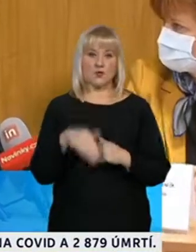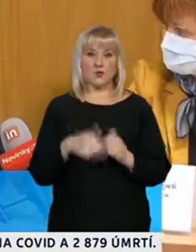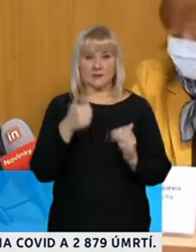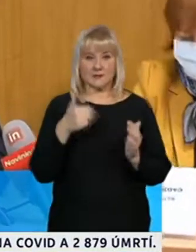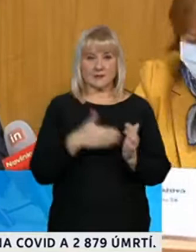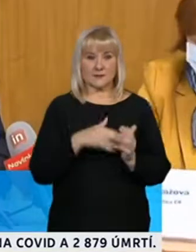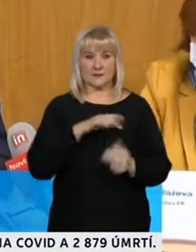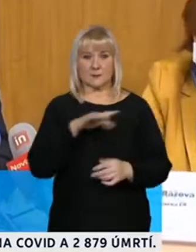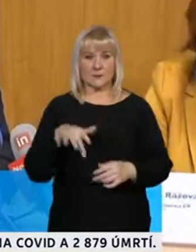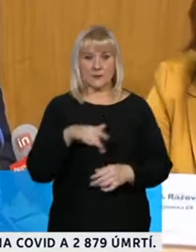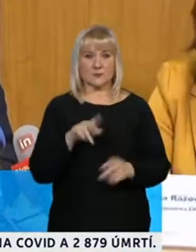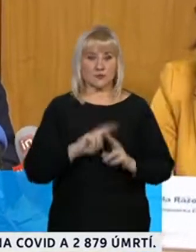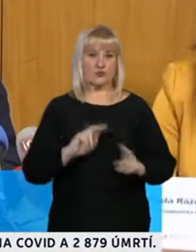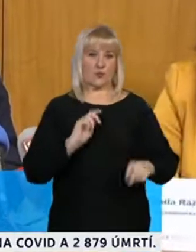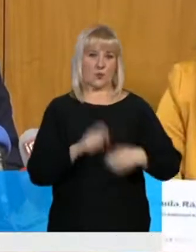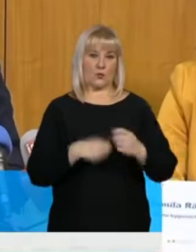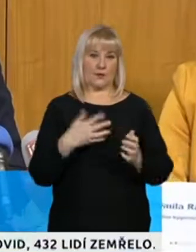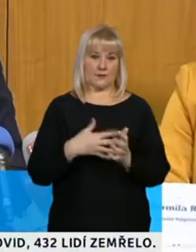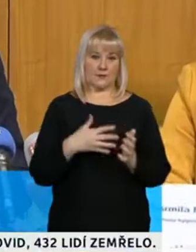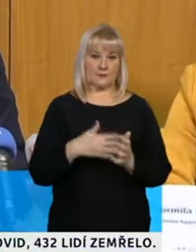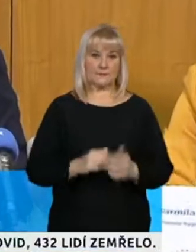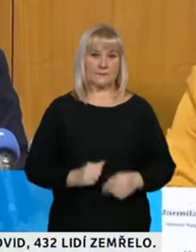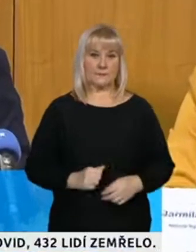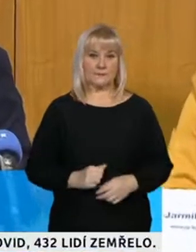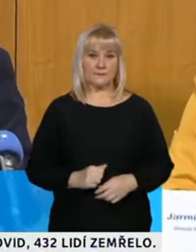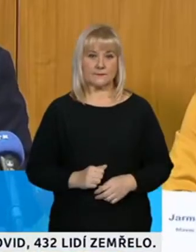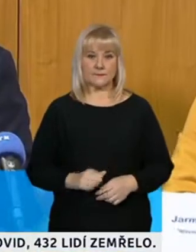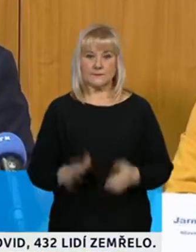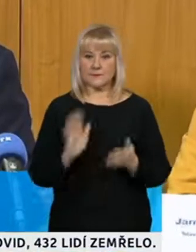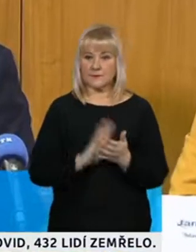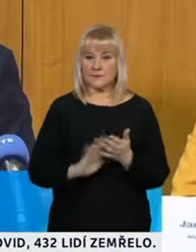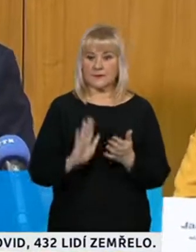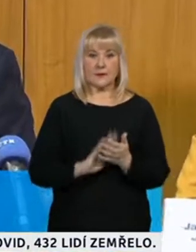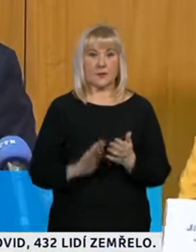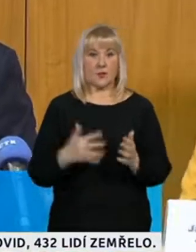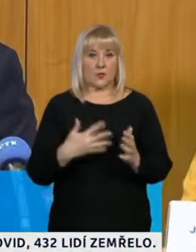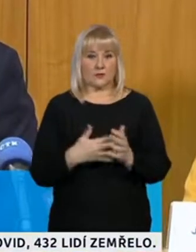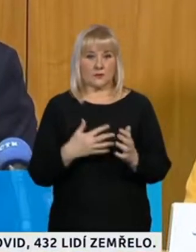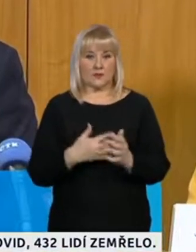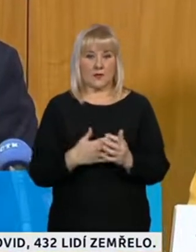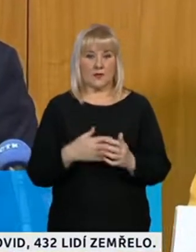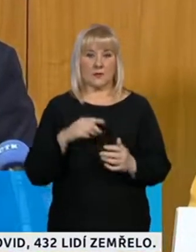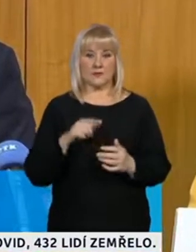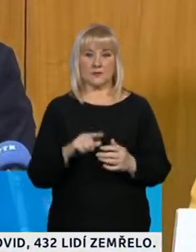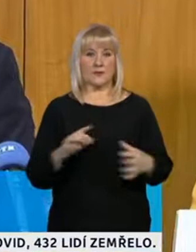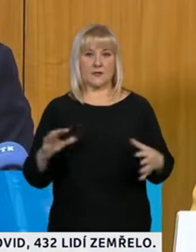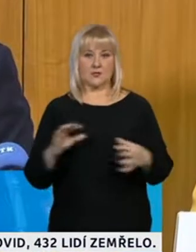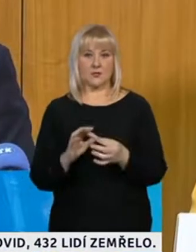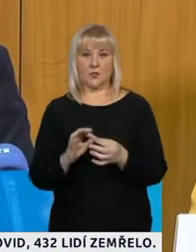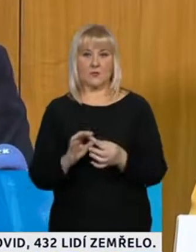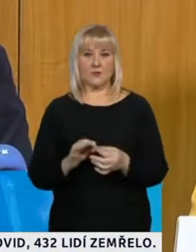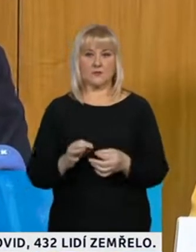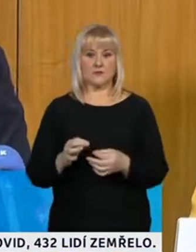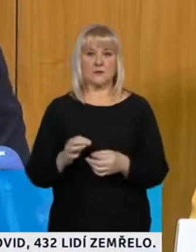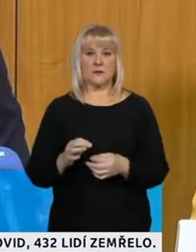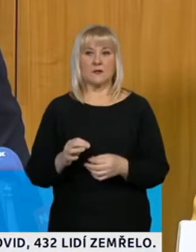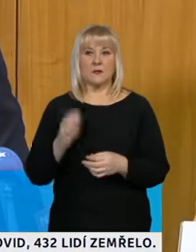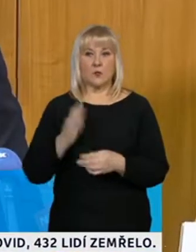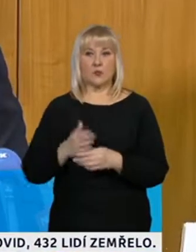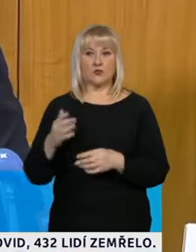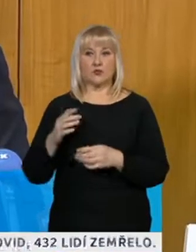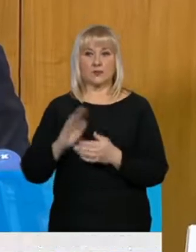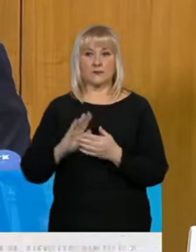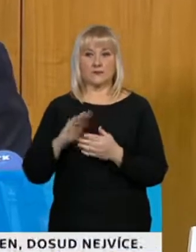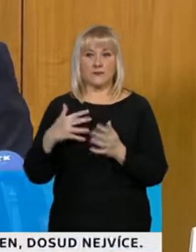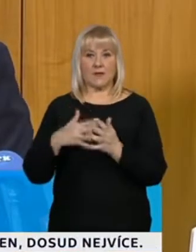se dá provést odběr. Antigení testy neovlivní možnosti provádění PCR testování v indikovaných